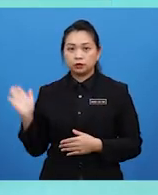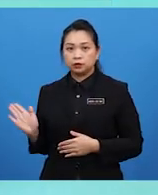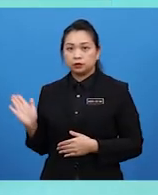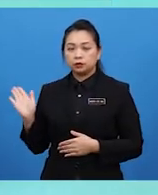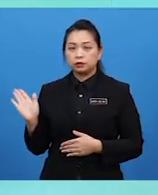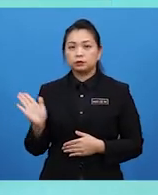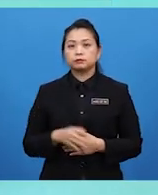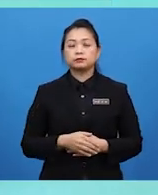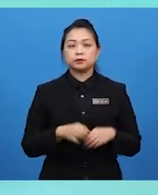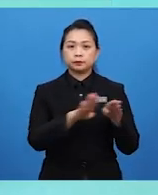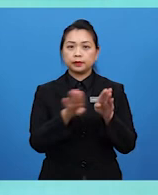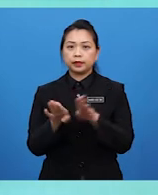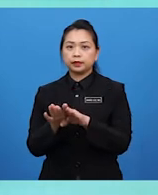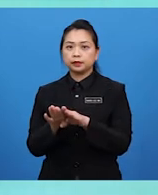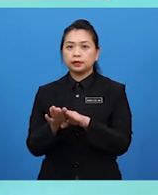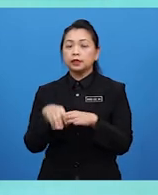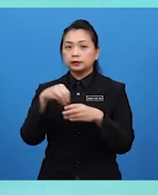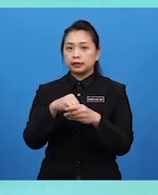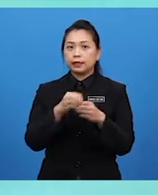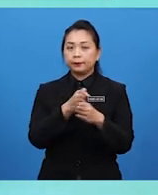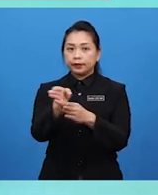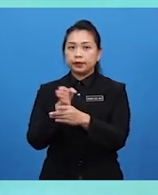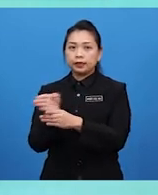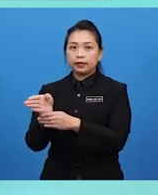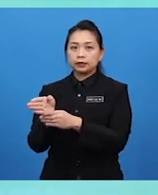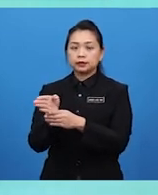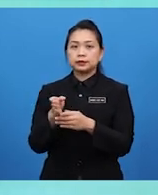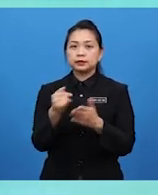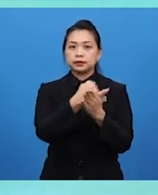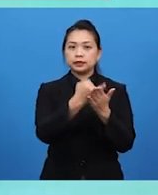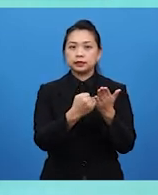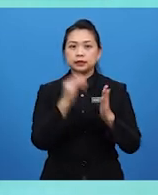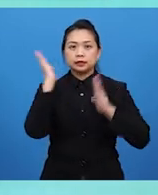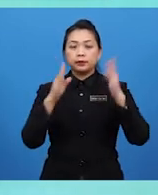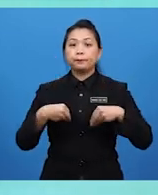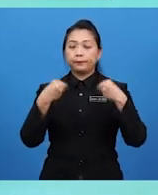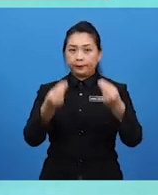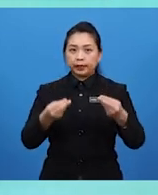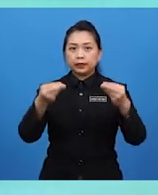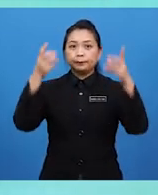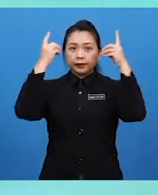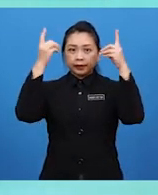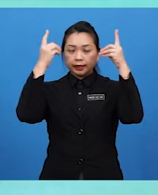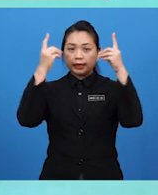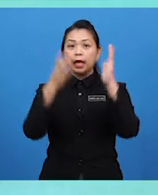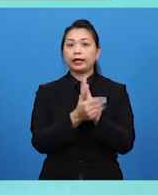pula, berperanan sebagai penaung dalam bidang seni visual di Malaysia seperti memberi pendidikan,